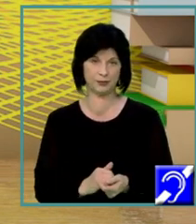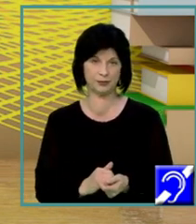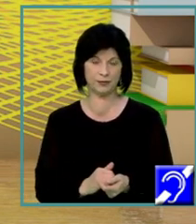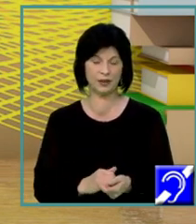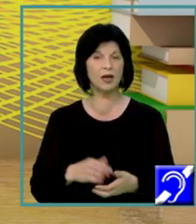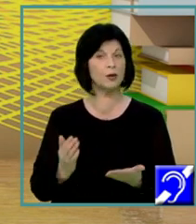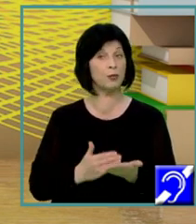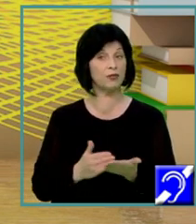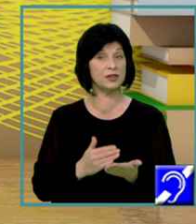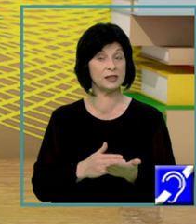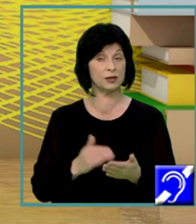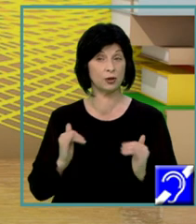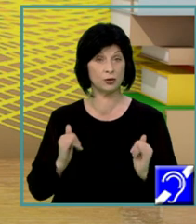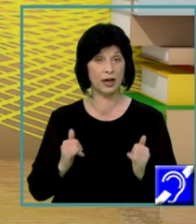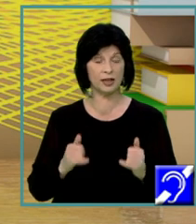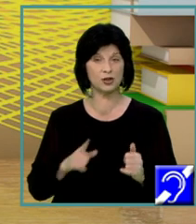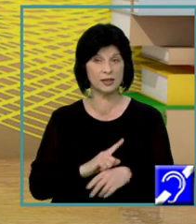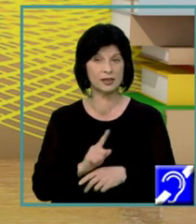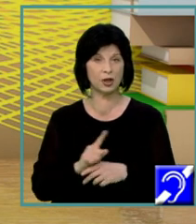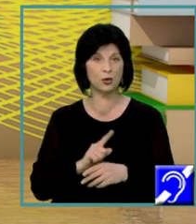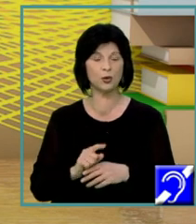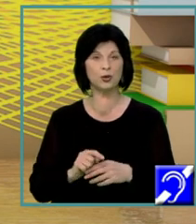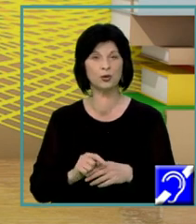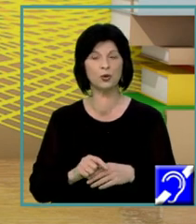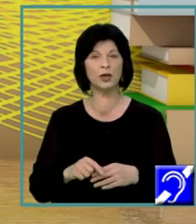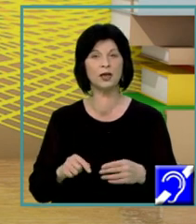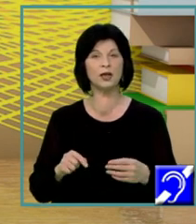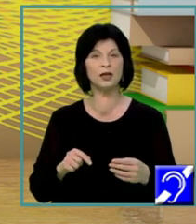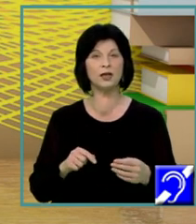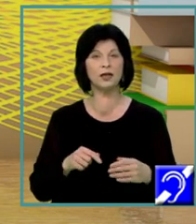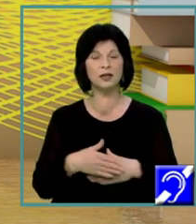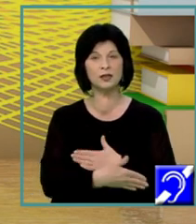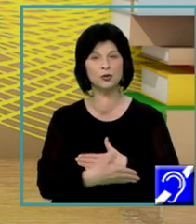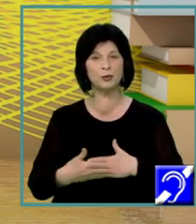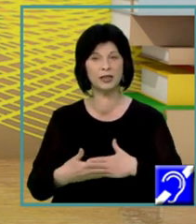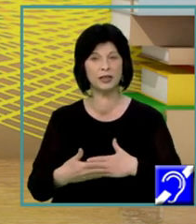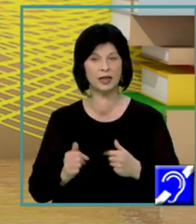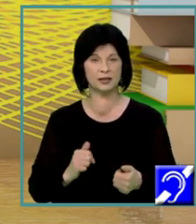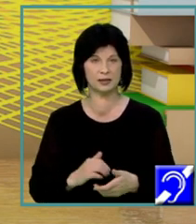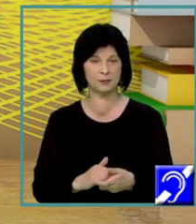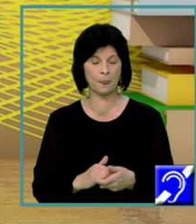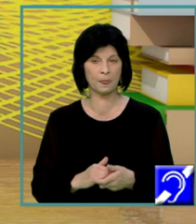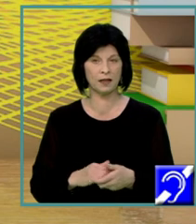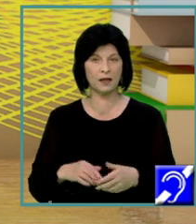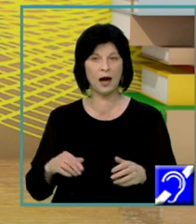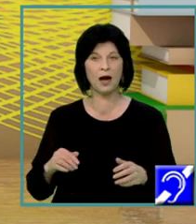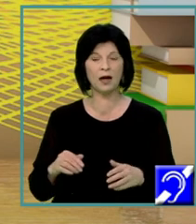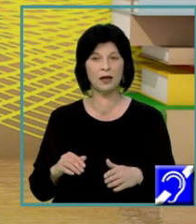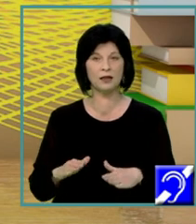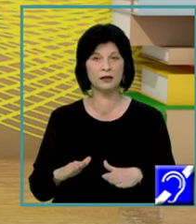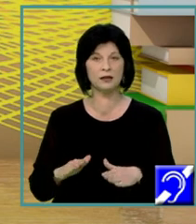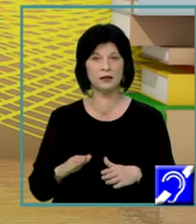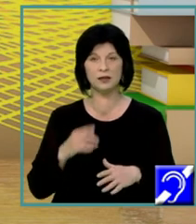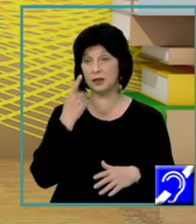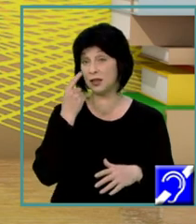sublinează în textul său. Faptul că a încercat să-și depășească sănătatea fragilă din copilărie, practicând sport